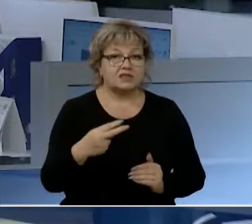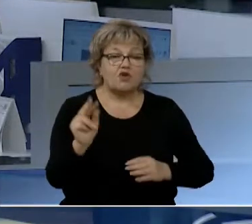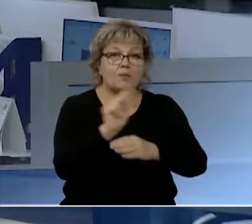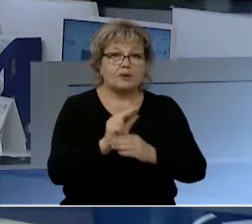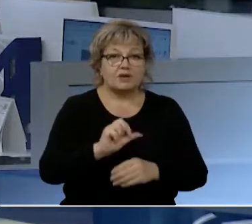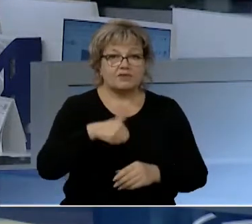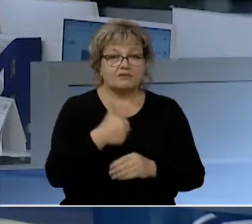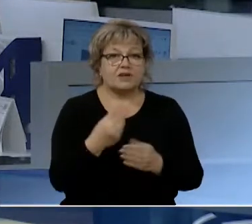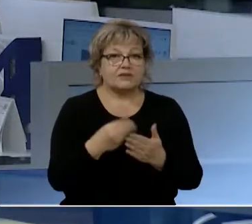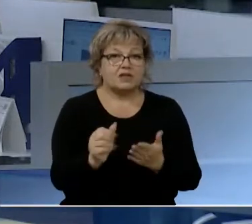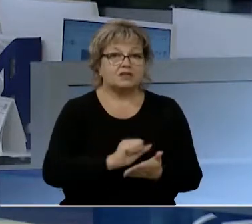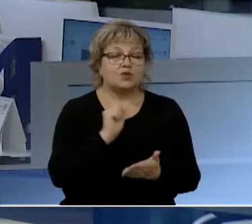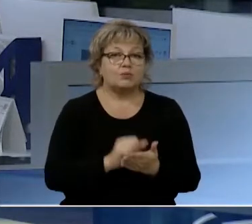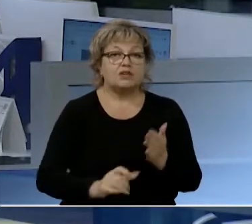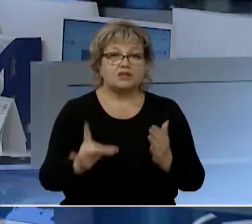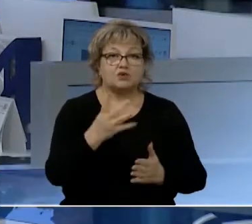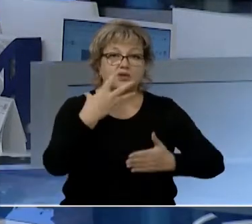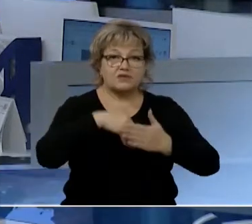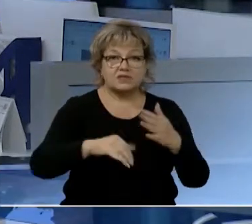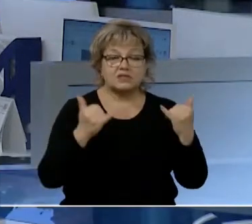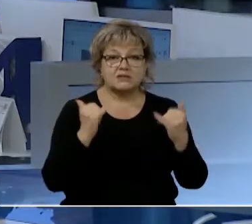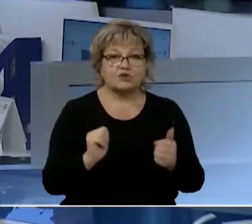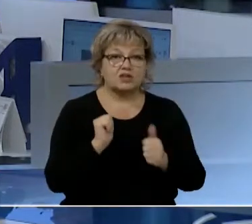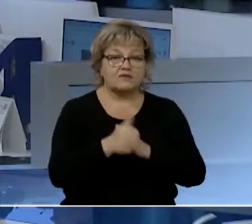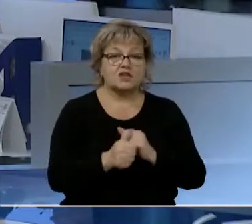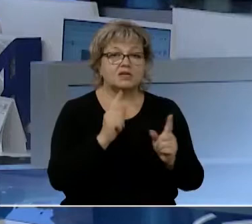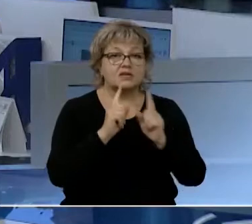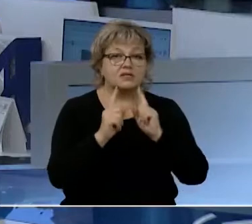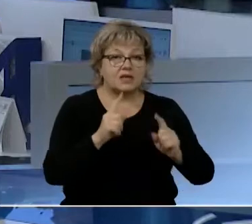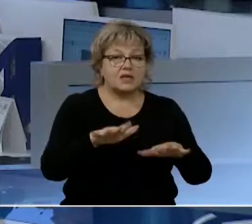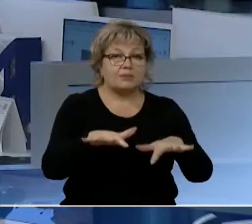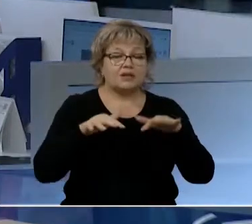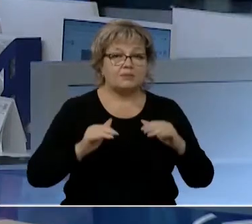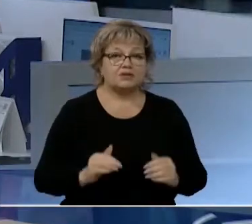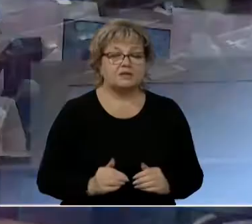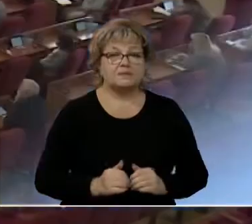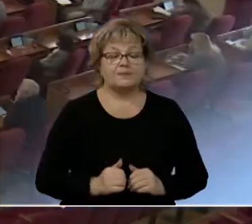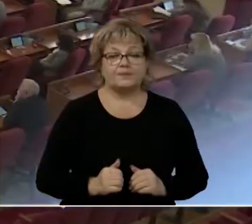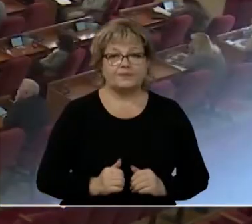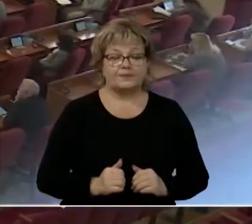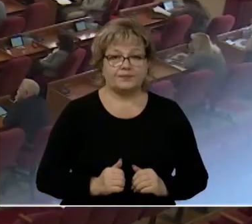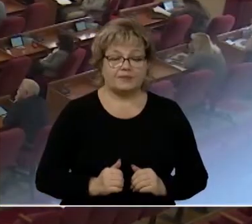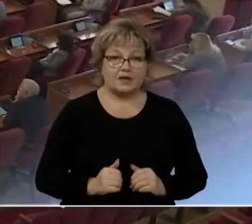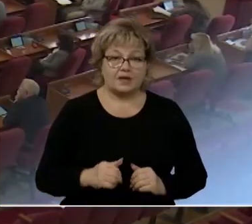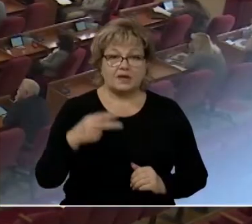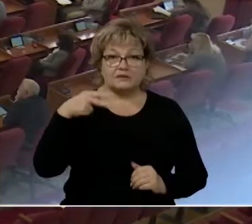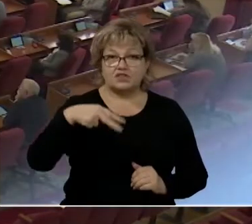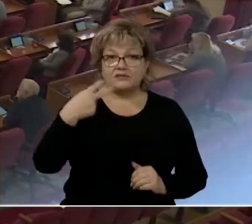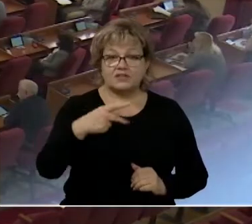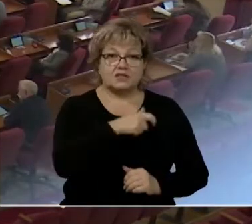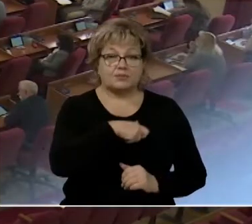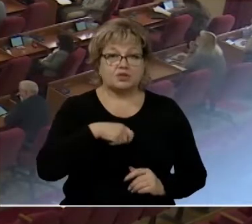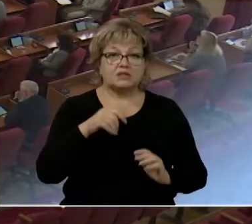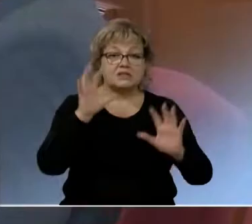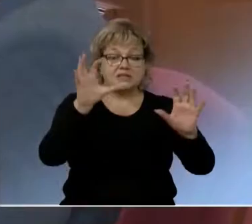Поправки в главный финансовый документ региона внесены сегодня на внеочередном заседании парламента. В 2020-м депутаты